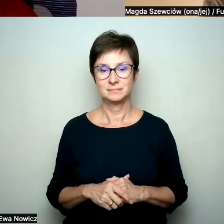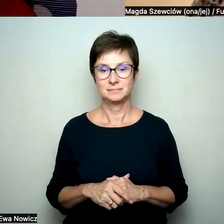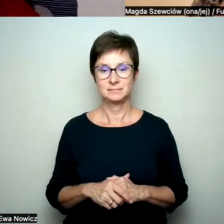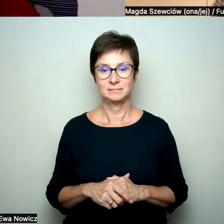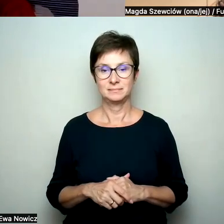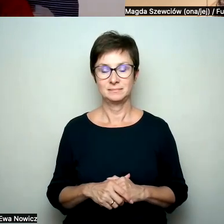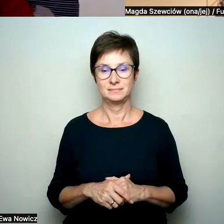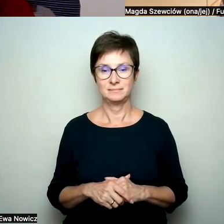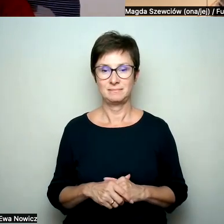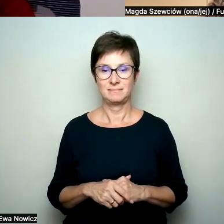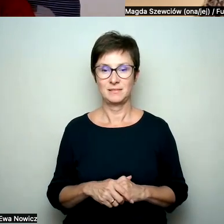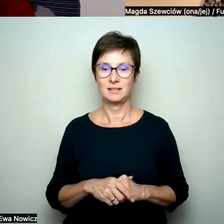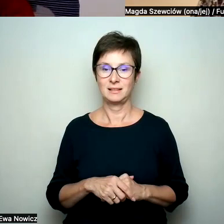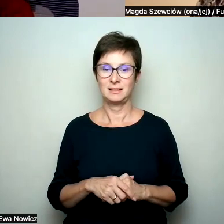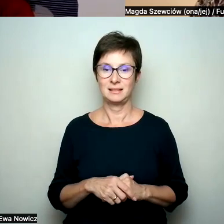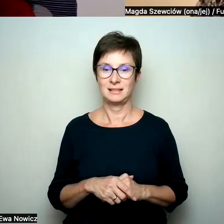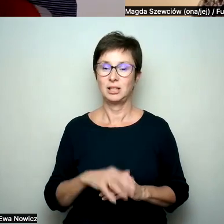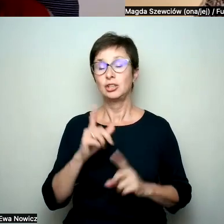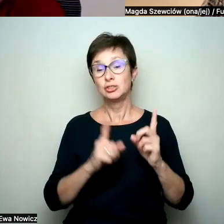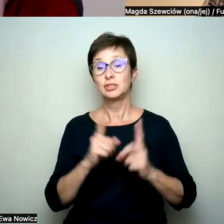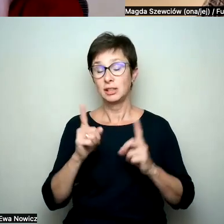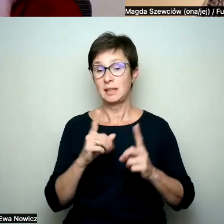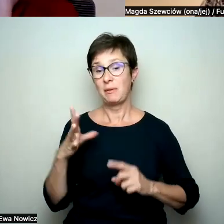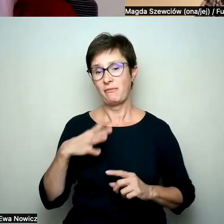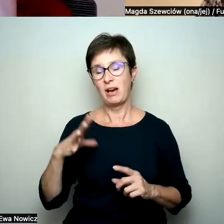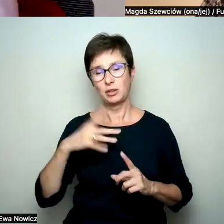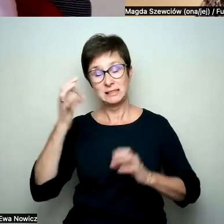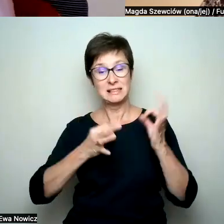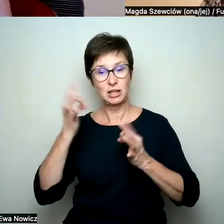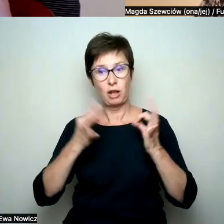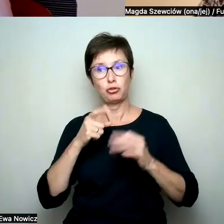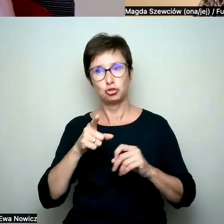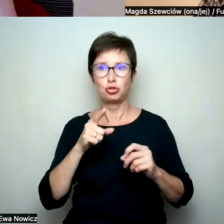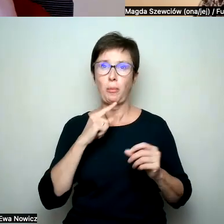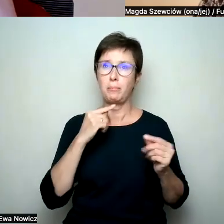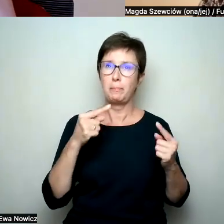może być pomocą niekoniecznie, że są momenty, w których warto się zastanowić, czy to się przydaje.